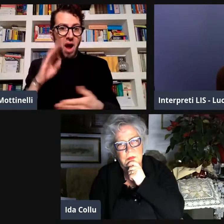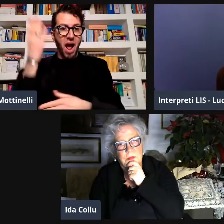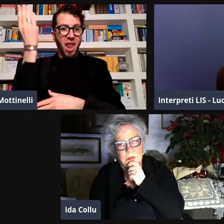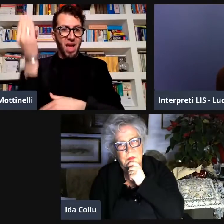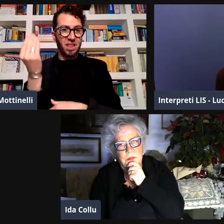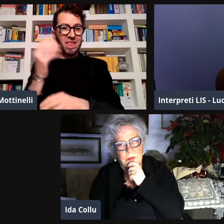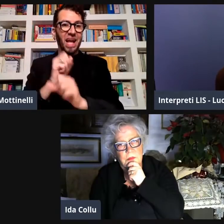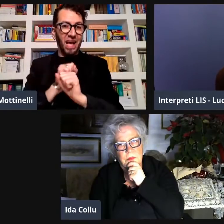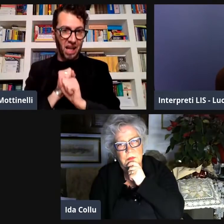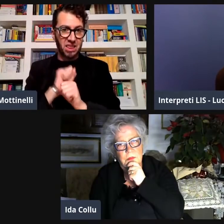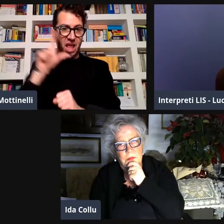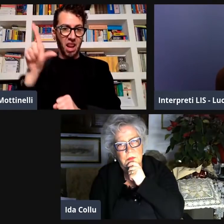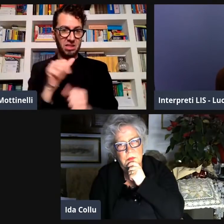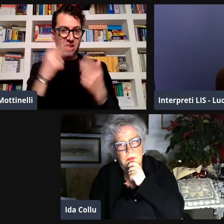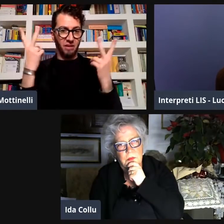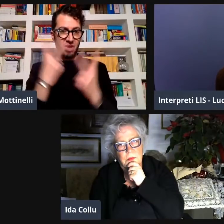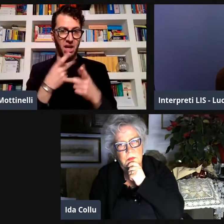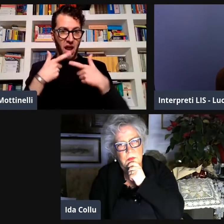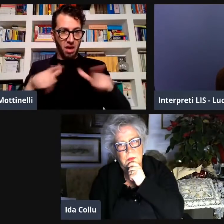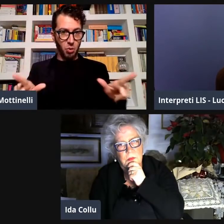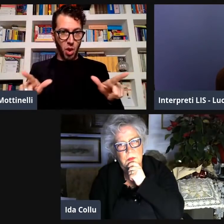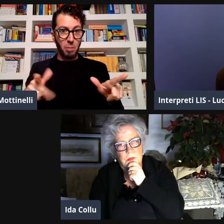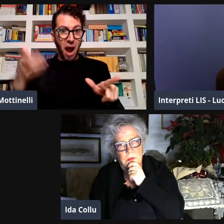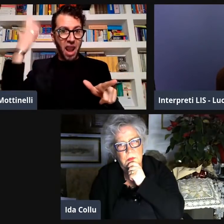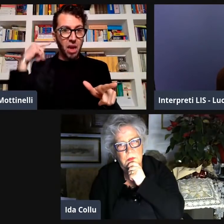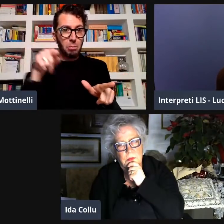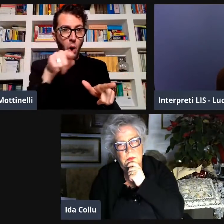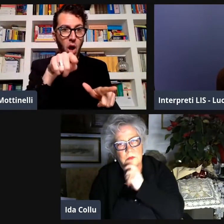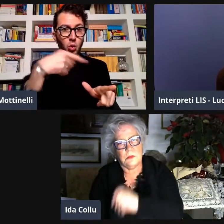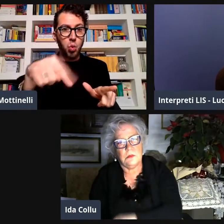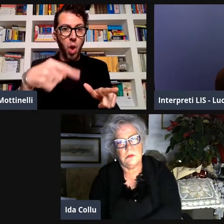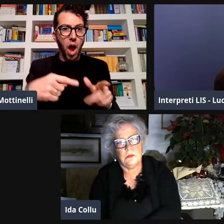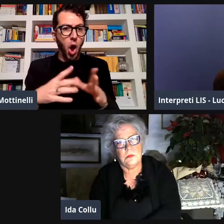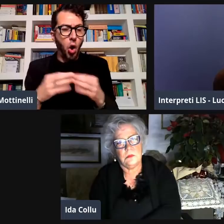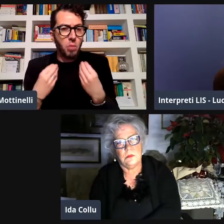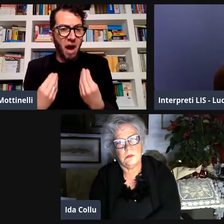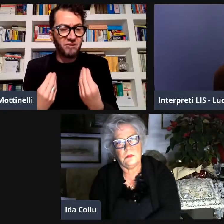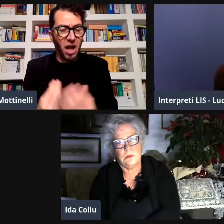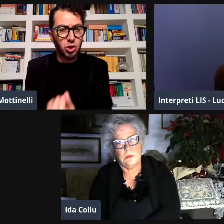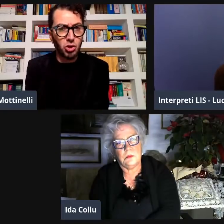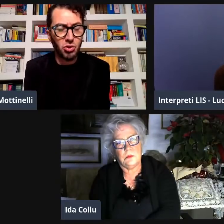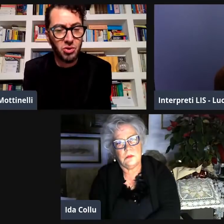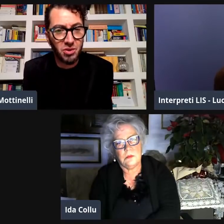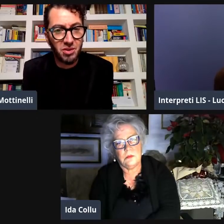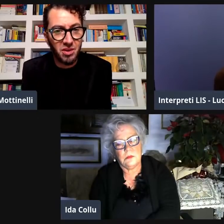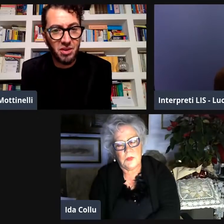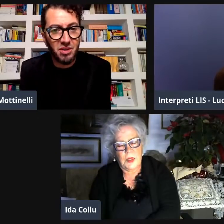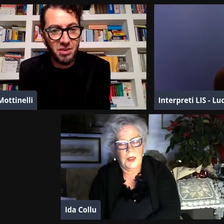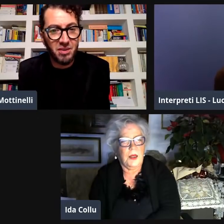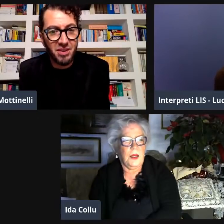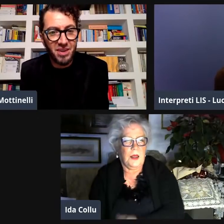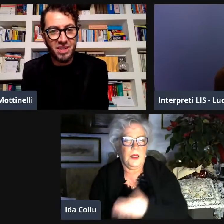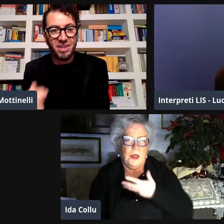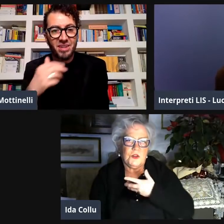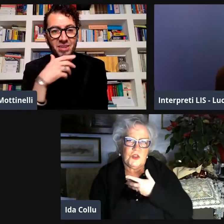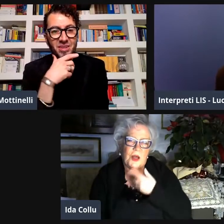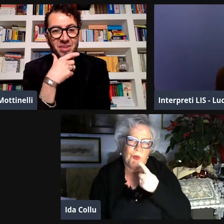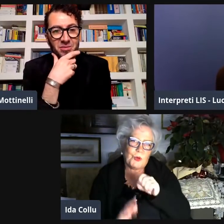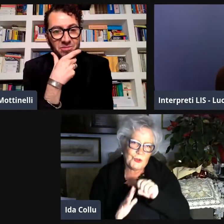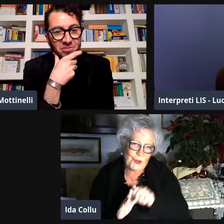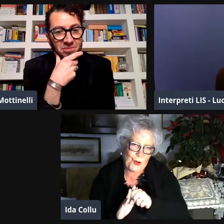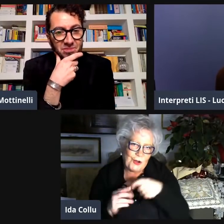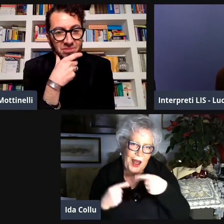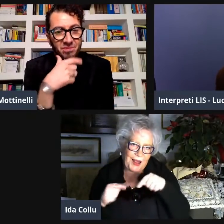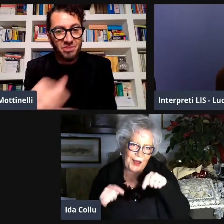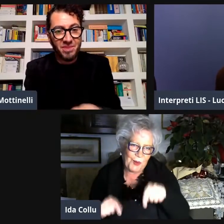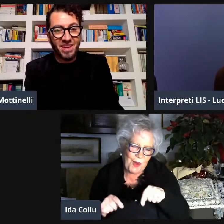quanta energia sei riuscita a diffondere questa notizia meno male che poi appunto è stata riconosciuta come una vera lingua all'interno di Ense ma come